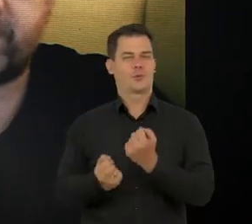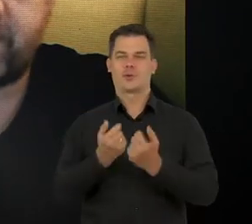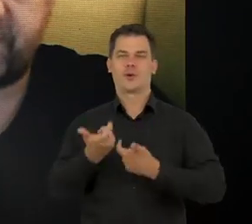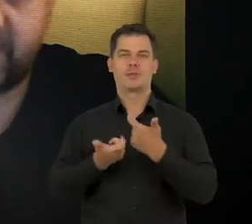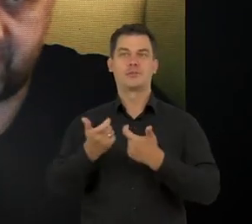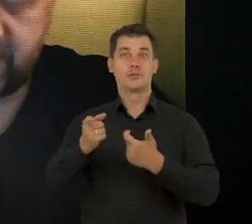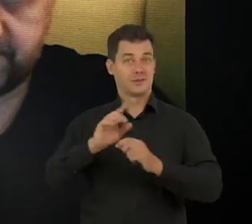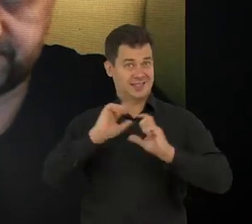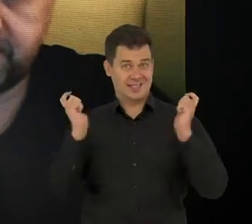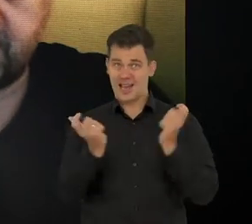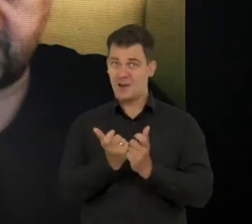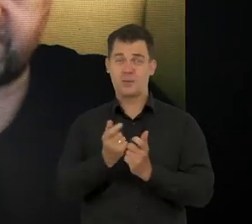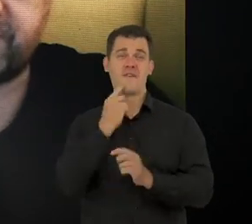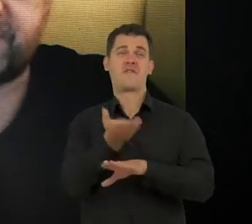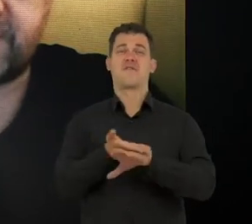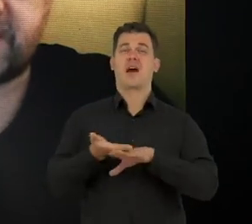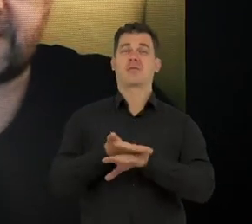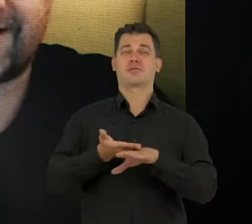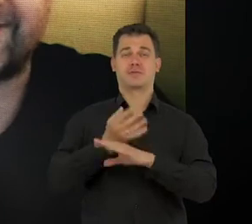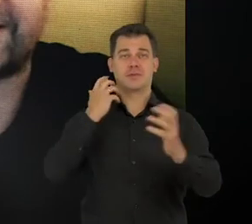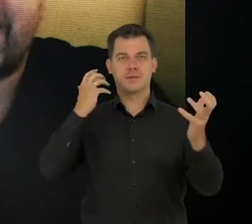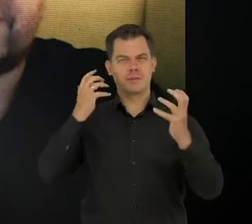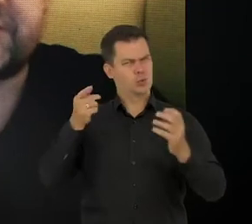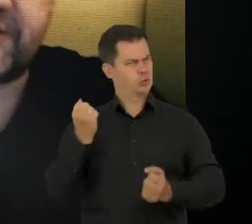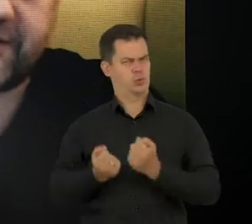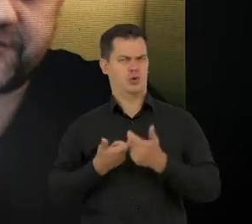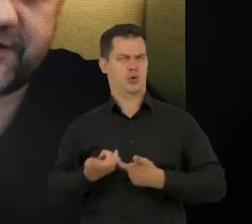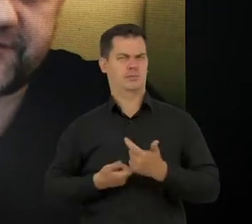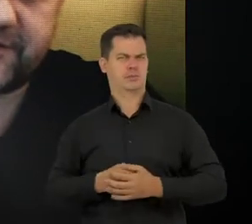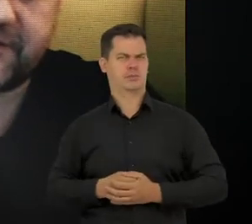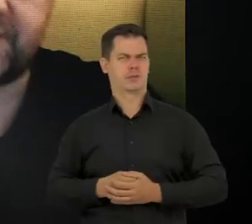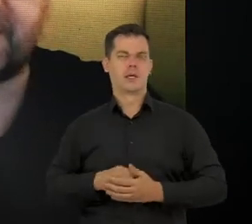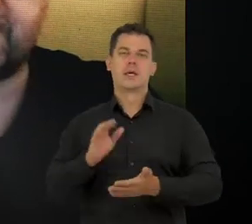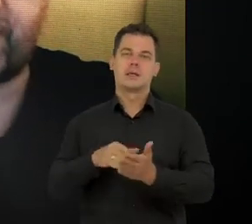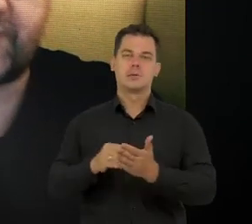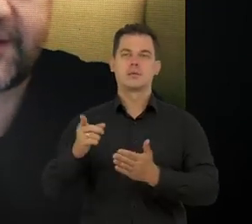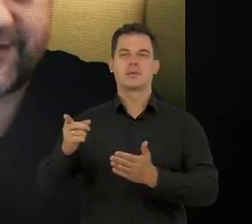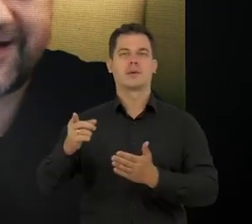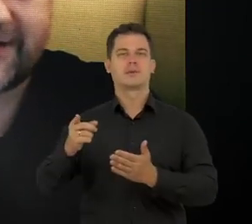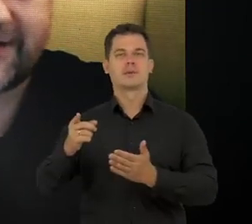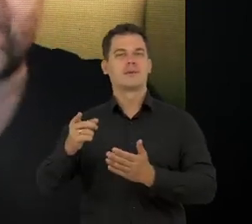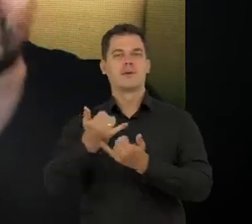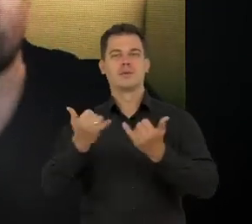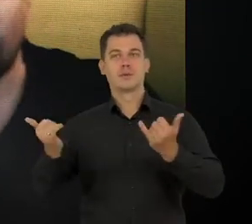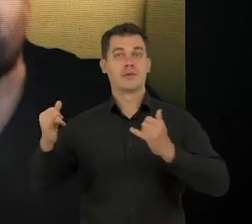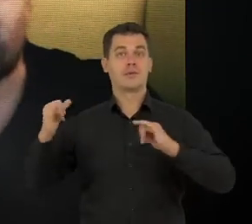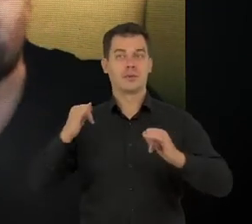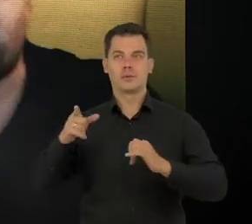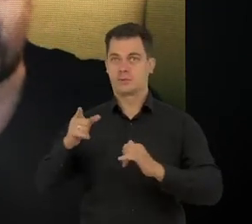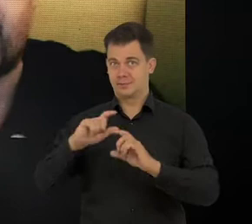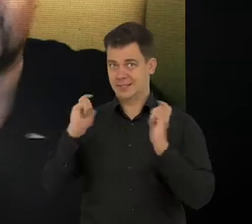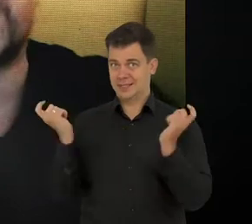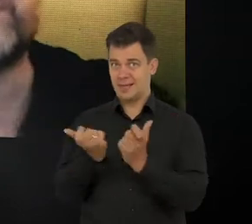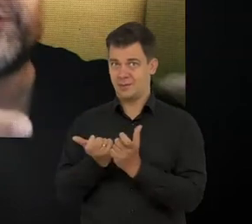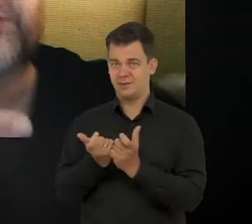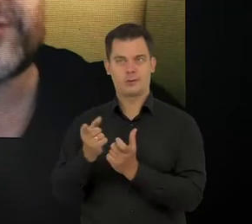to było zupełnie wiarygodne. Oczywiście nawet takie rzeczy jak kwestie związane z władzą reptilian, one nie były stworzone